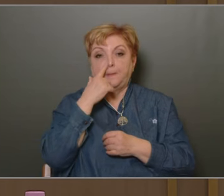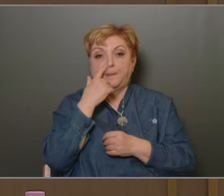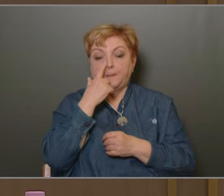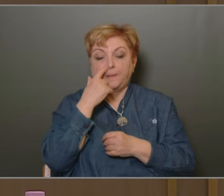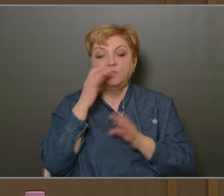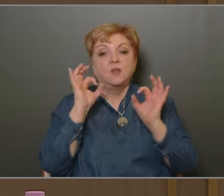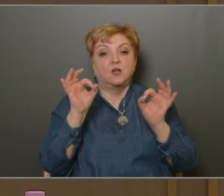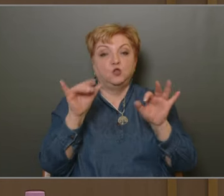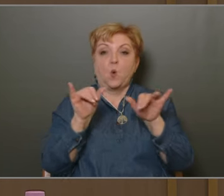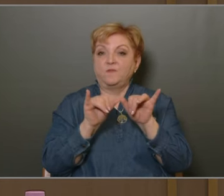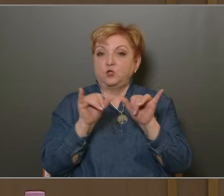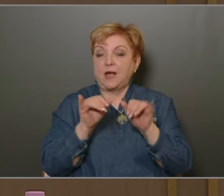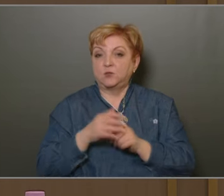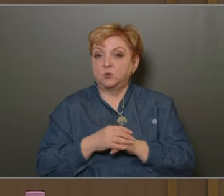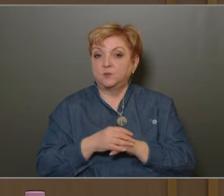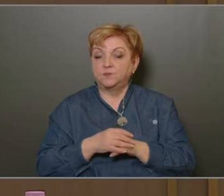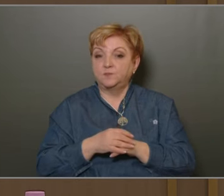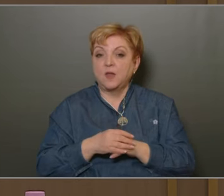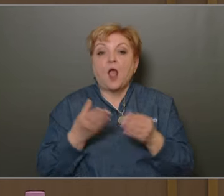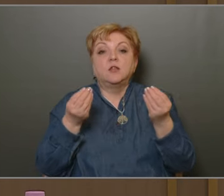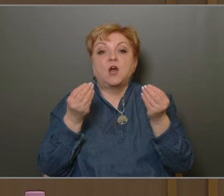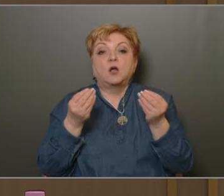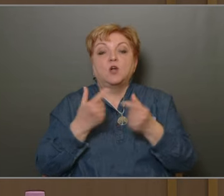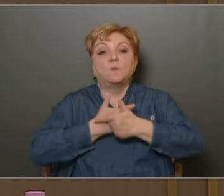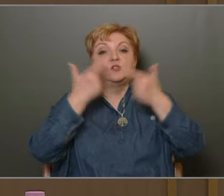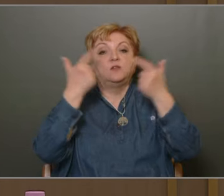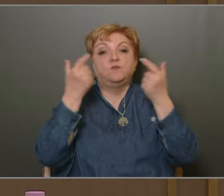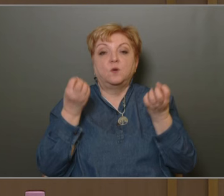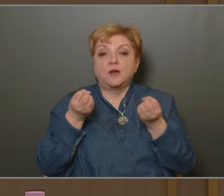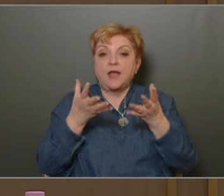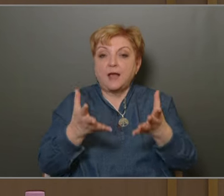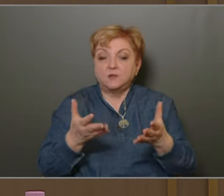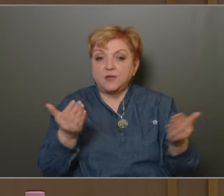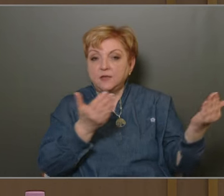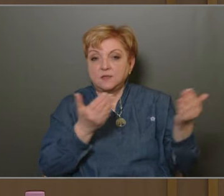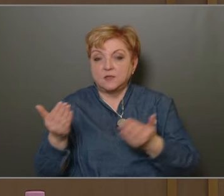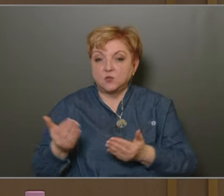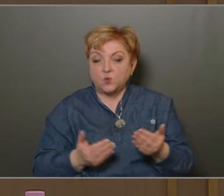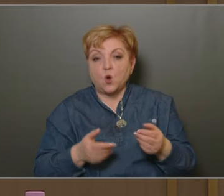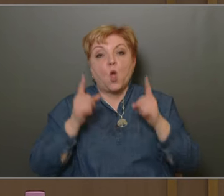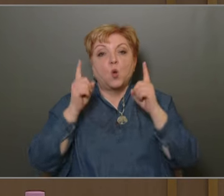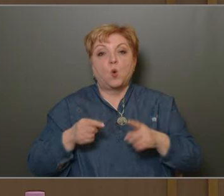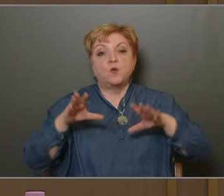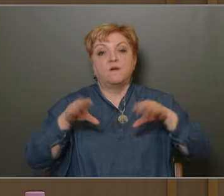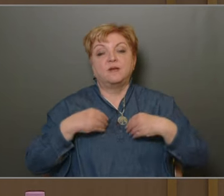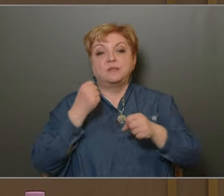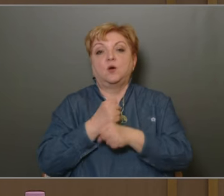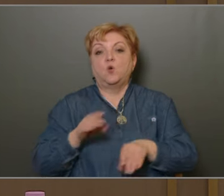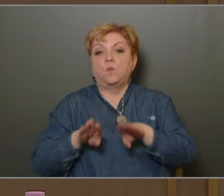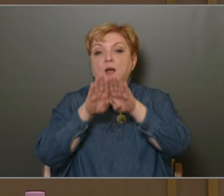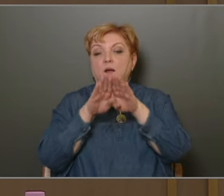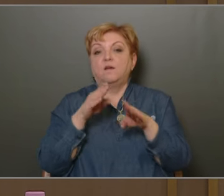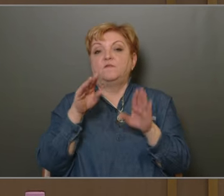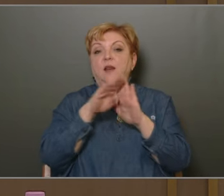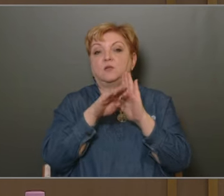itt nálunk, és jól vizsgázott. A tartalmas informatív előterjesztésből kiolvasható, hogy komolyan veszik a kollégáink a